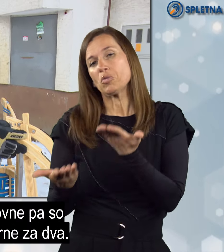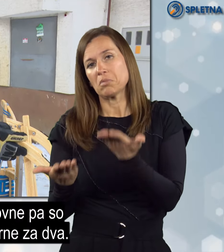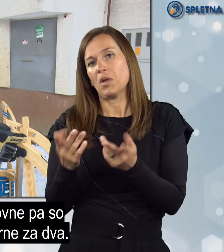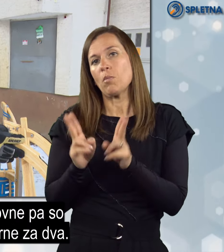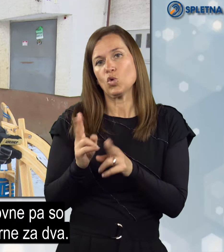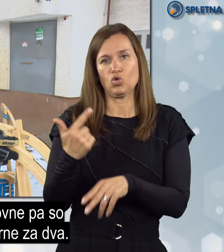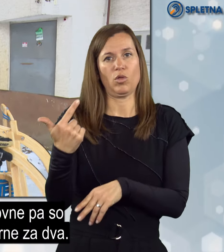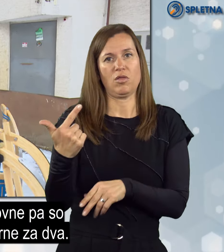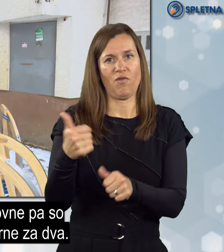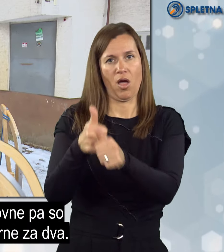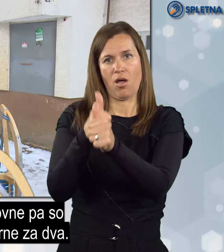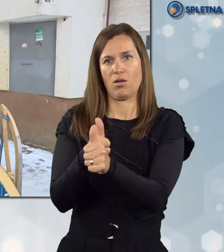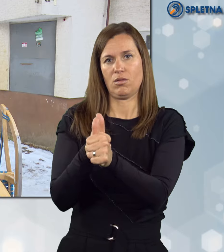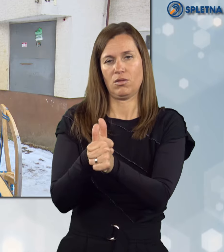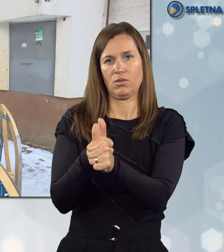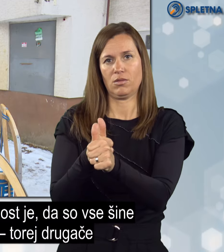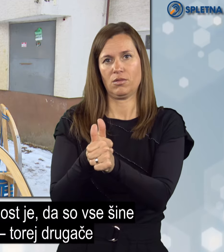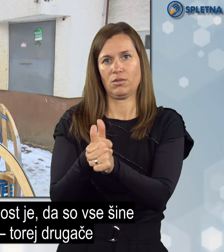osnovne, primerne za dva.